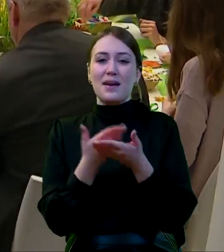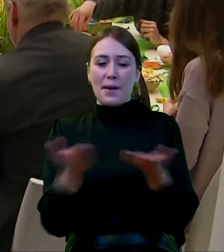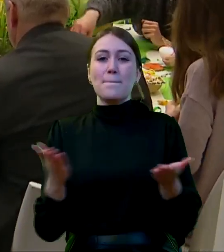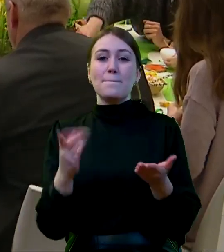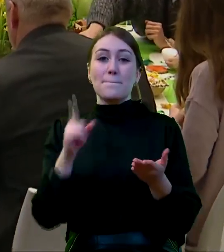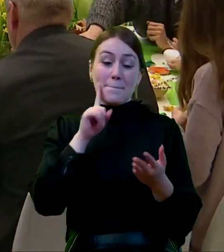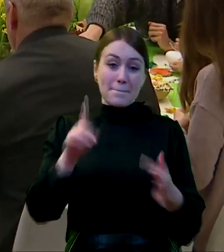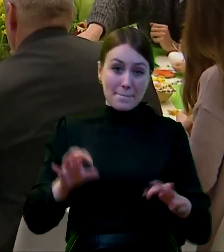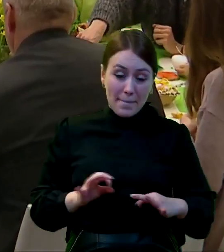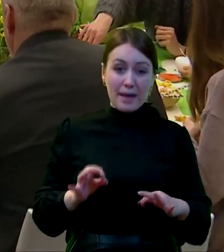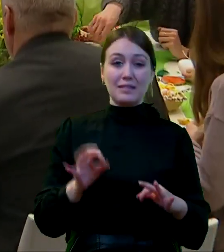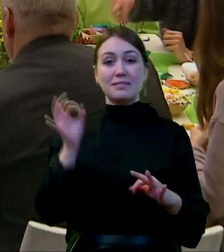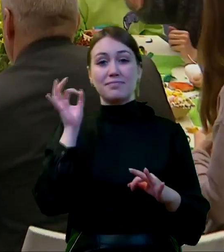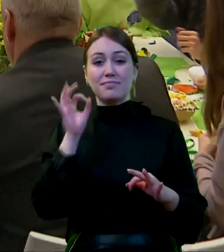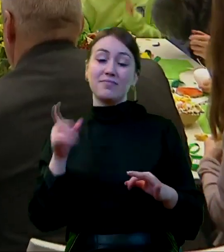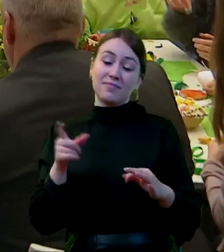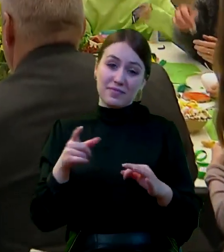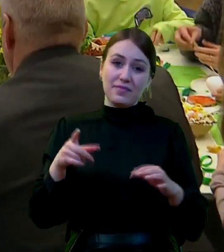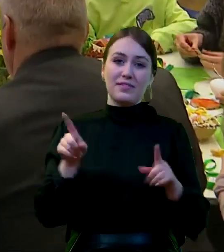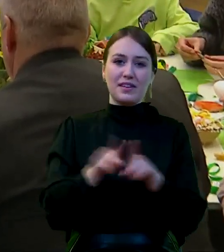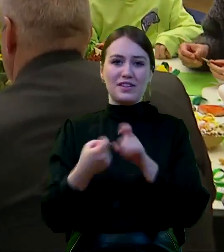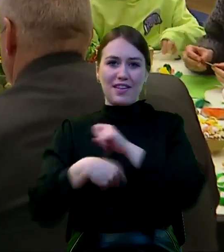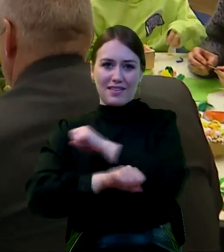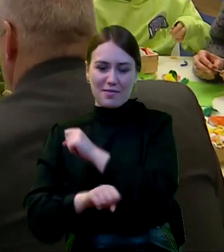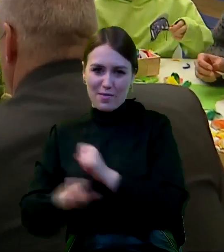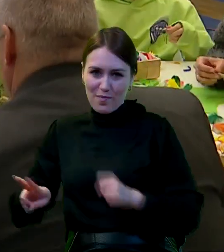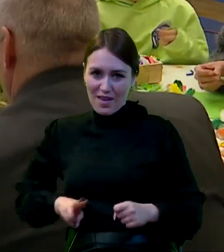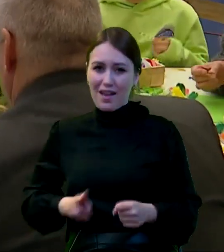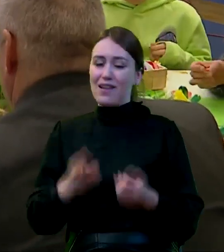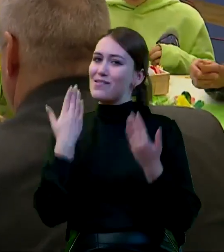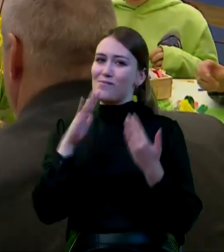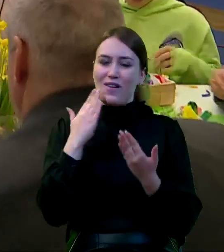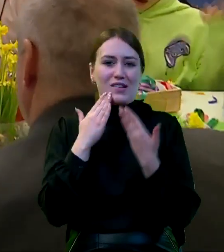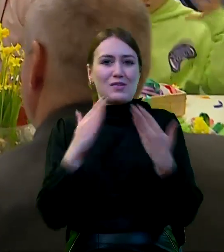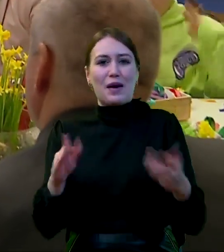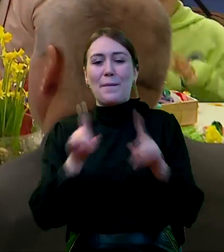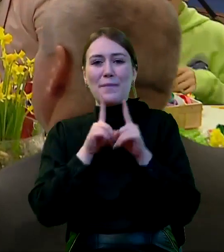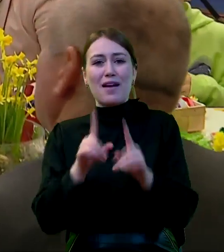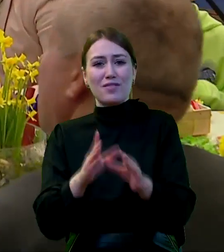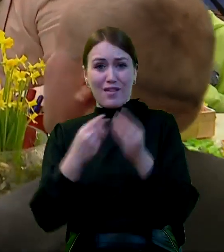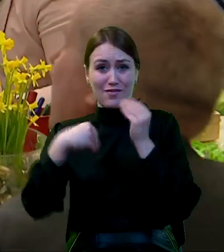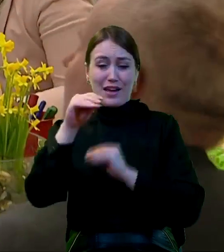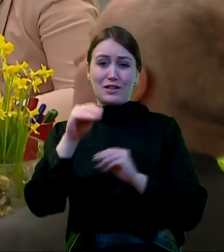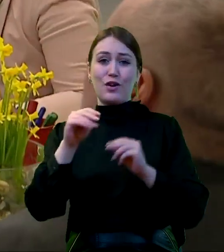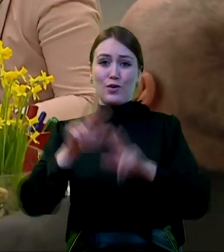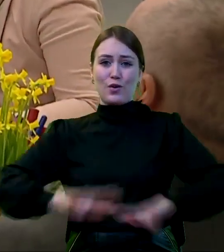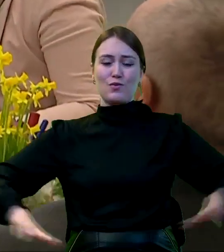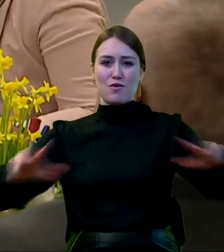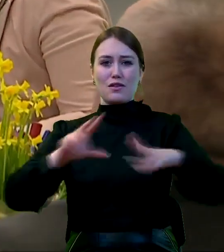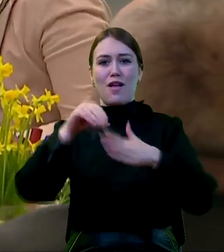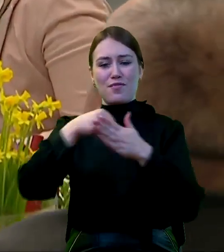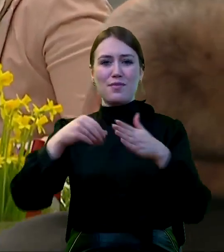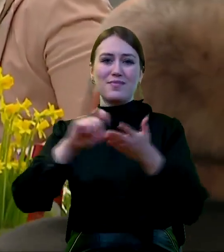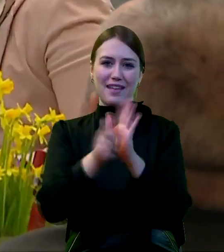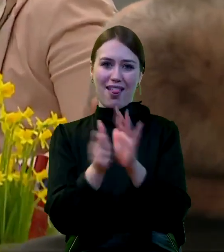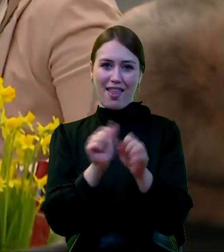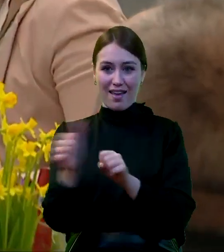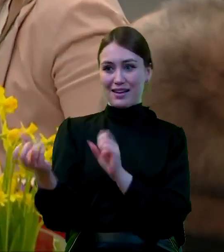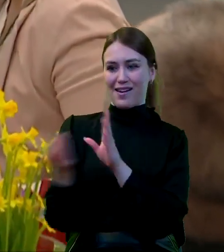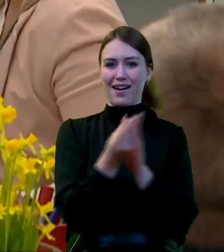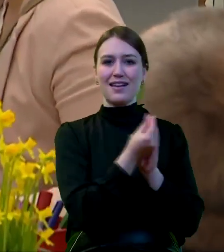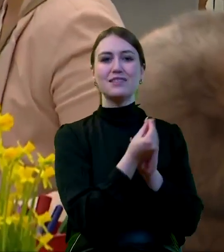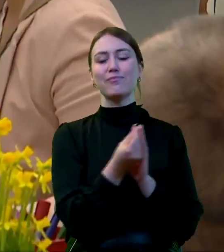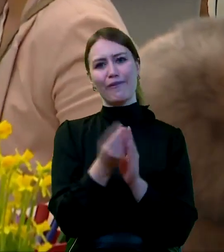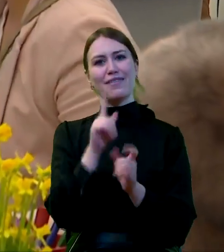panowie wiceministrowie, bardzo dziękuję. Myślę, że większość rodzin, które tutaj znajdują się z nami na sali,